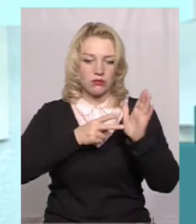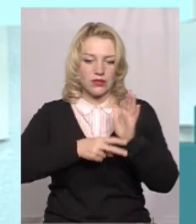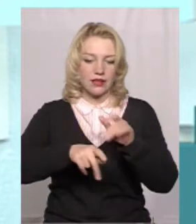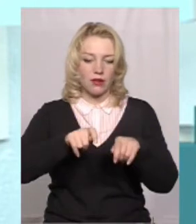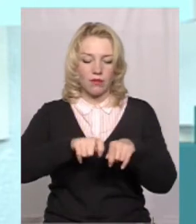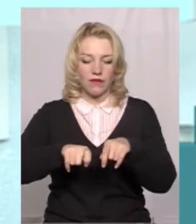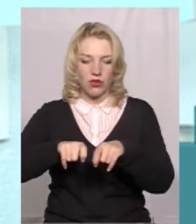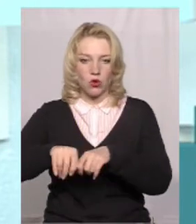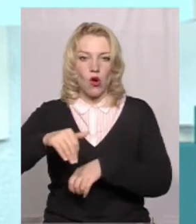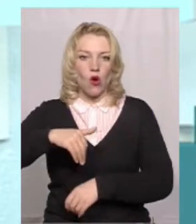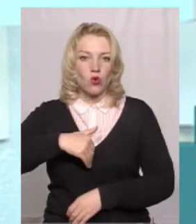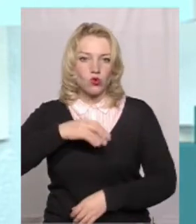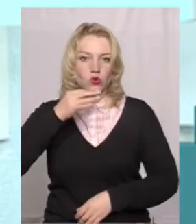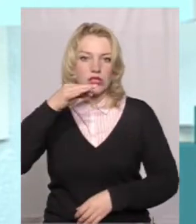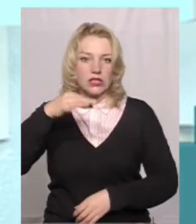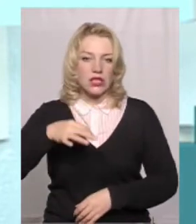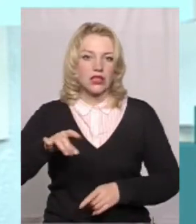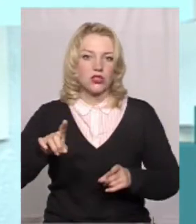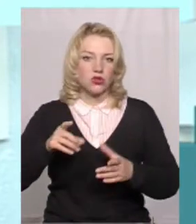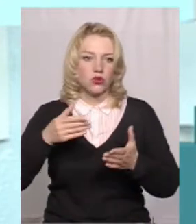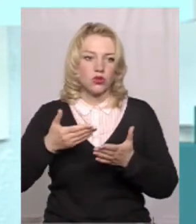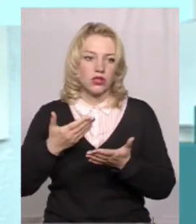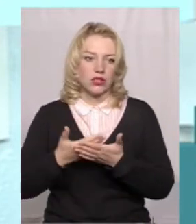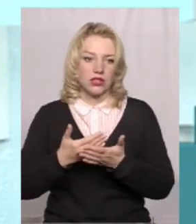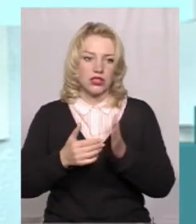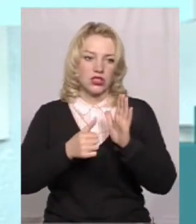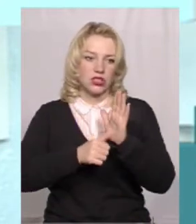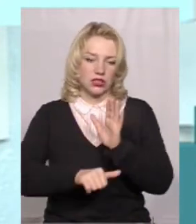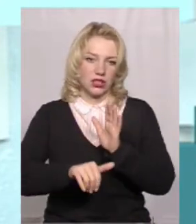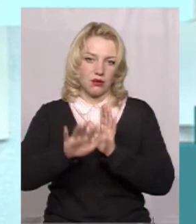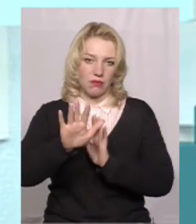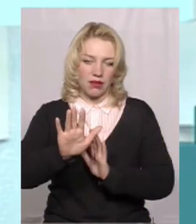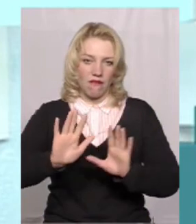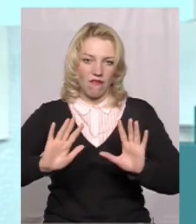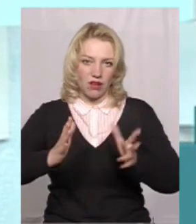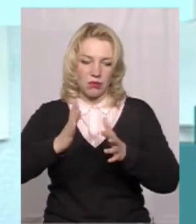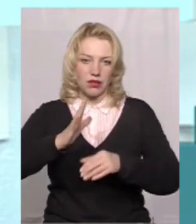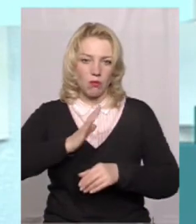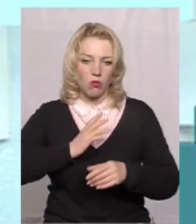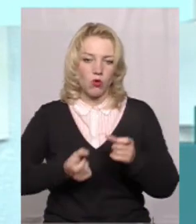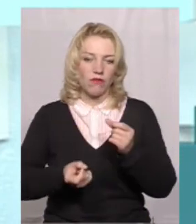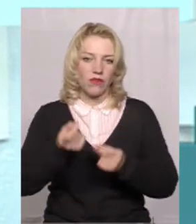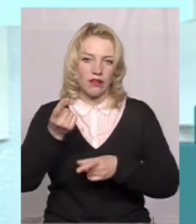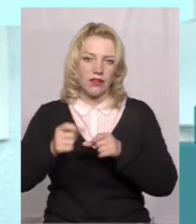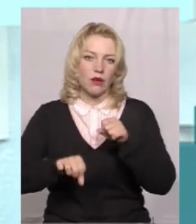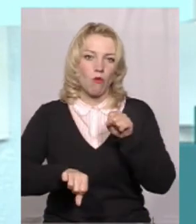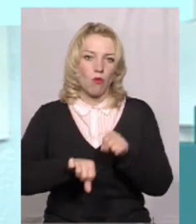І хочу сказати, що десь в більше як 65 випадках були виявлені порушення.